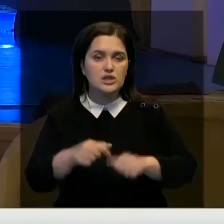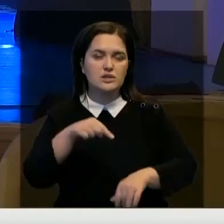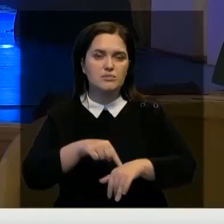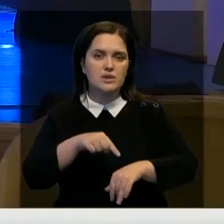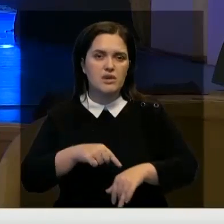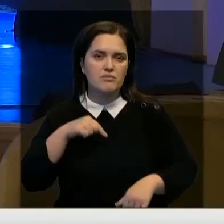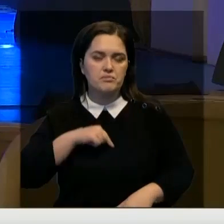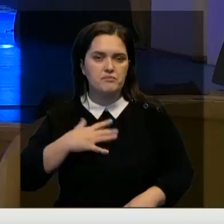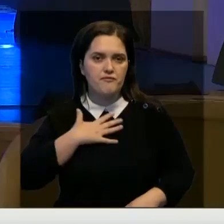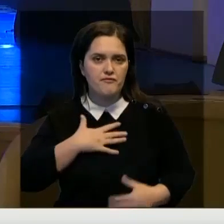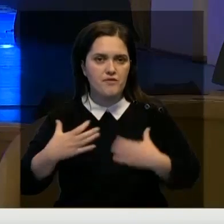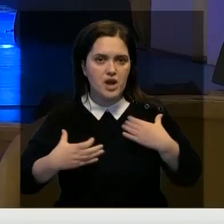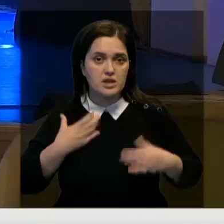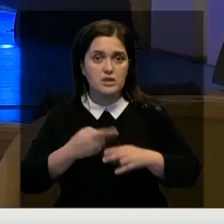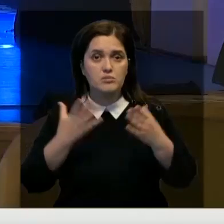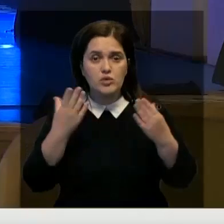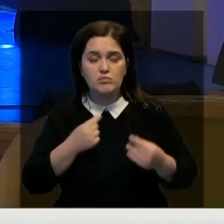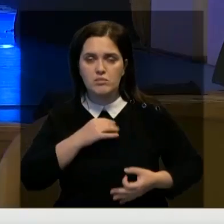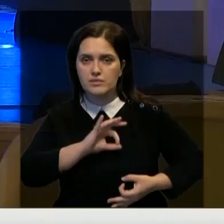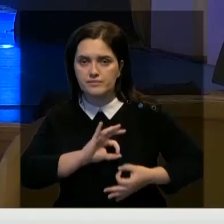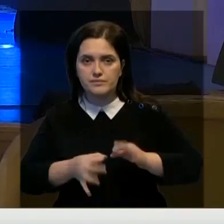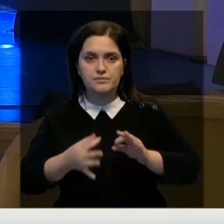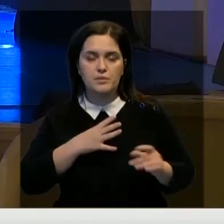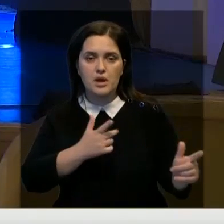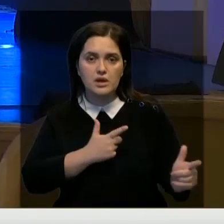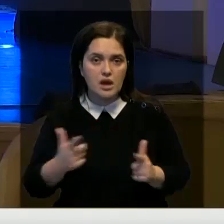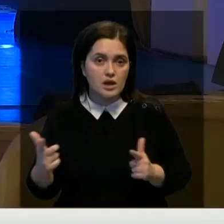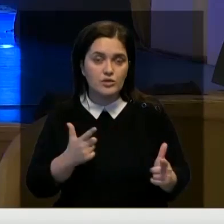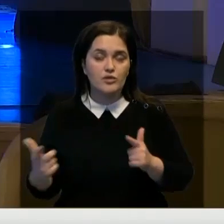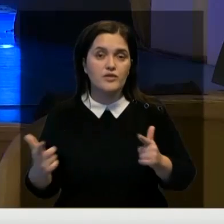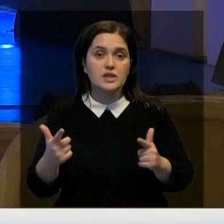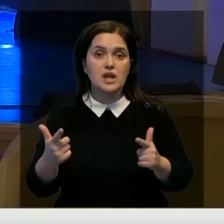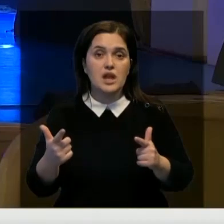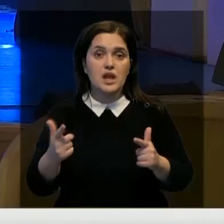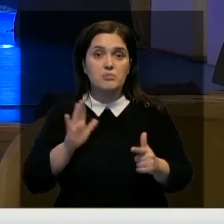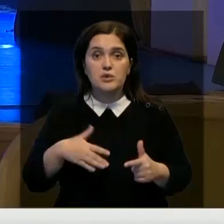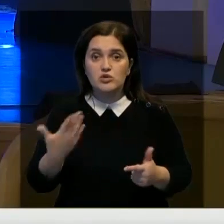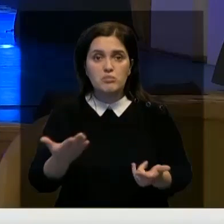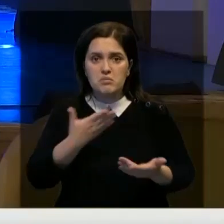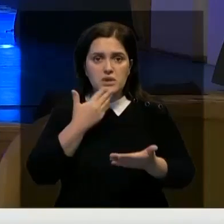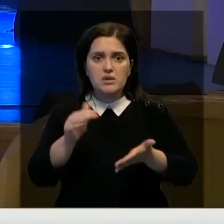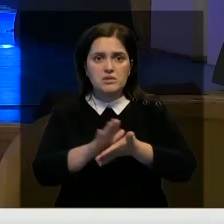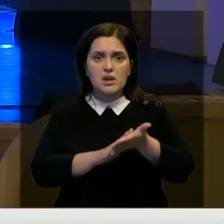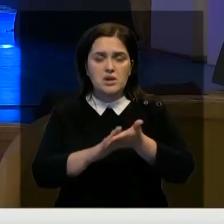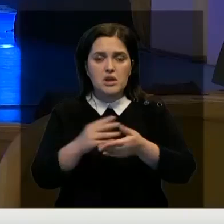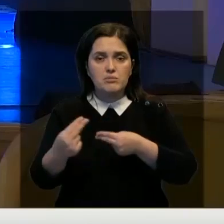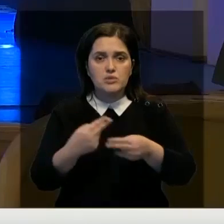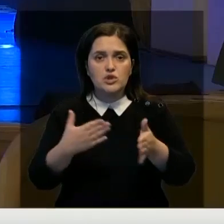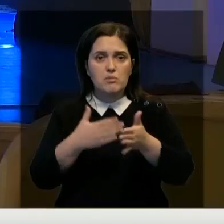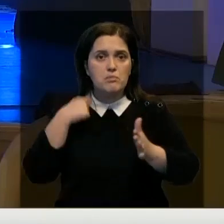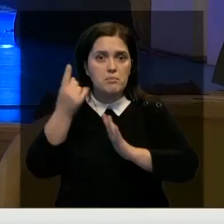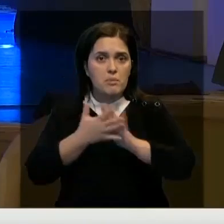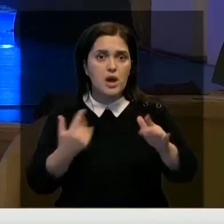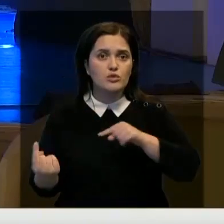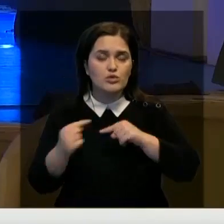волнение. Но к этому дню мы основательно готовились. И стоит отметить, что между нами нет никаких барьеров. Мы понимаем друг